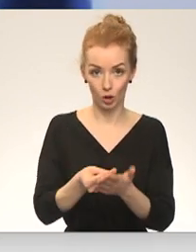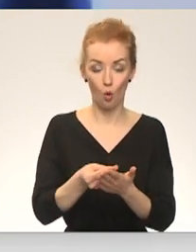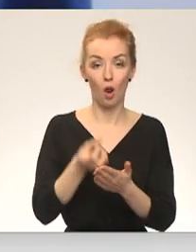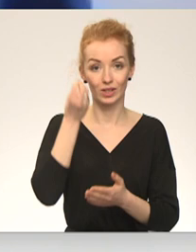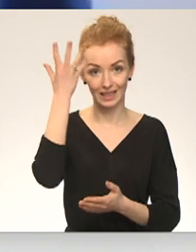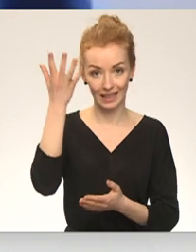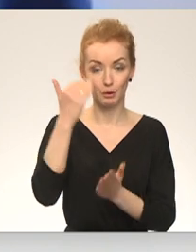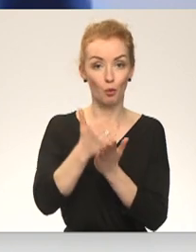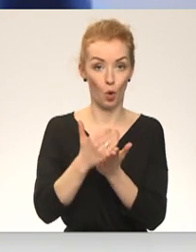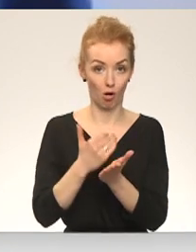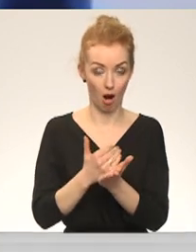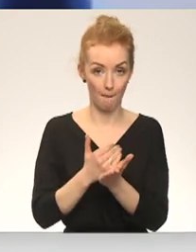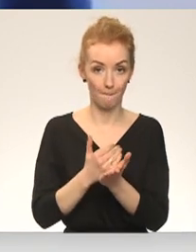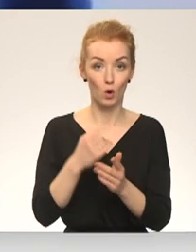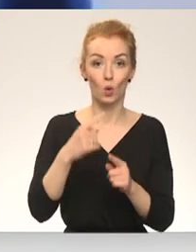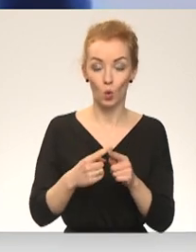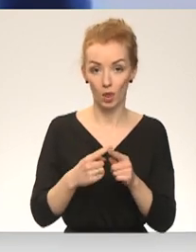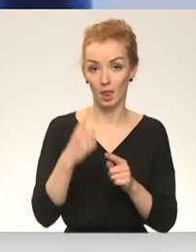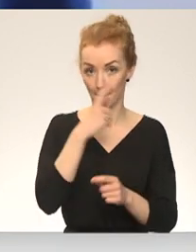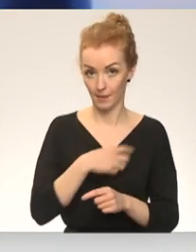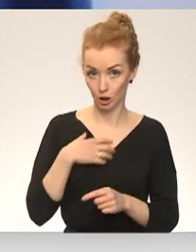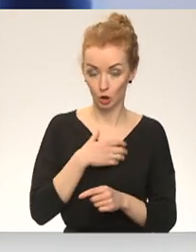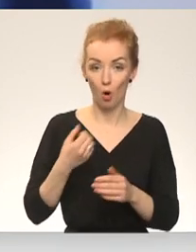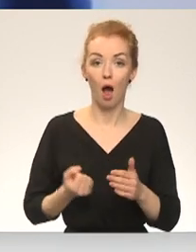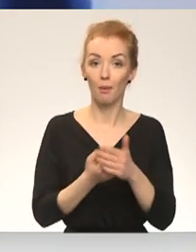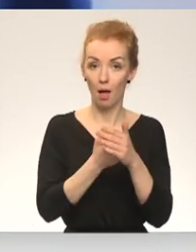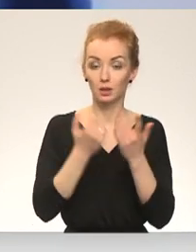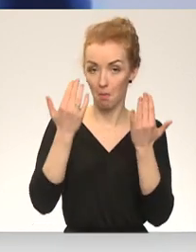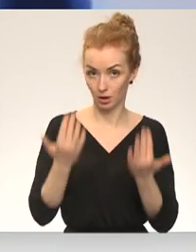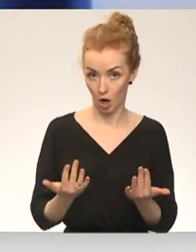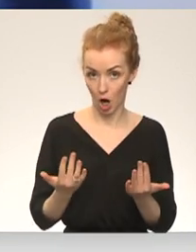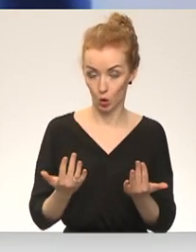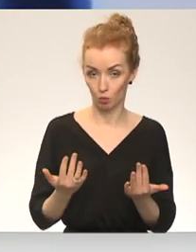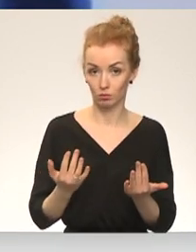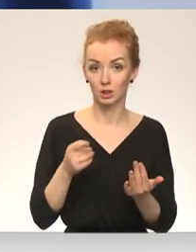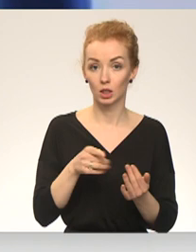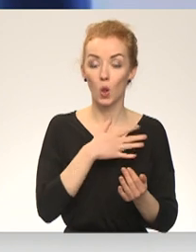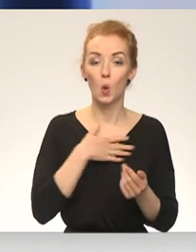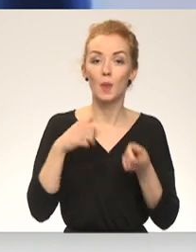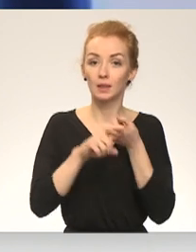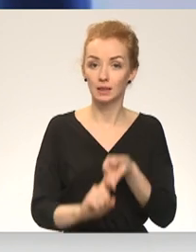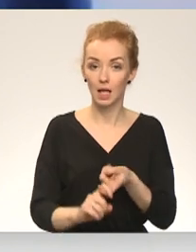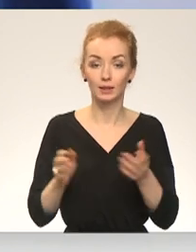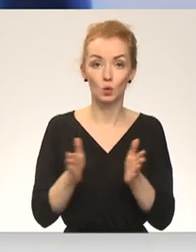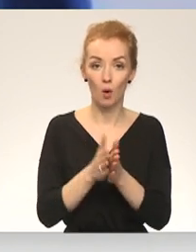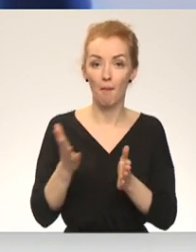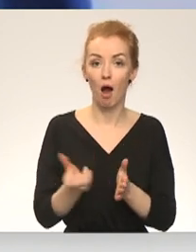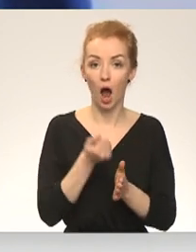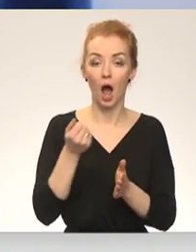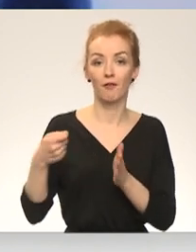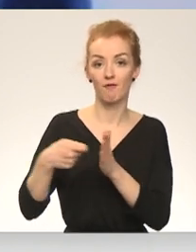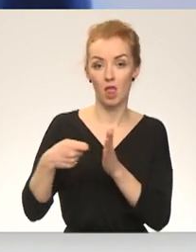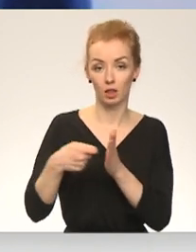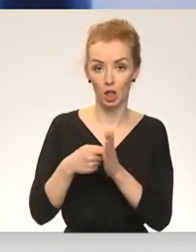izglītības programmu un nepieciešamos atbalsta pasākumus, kas ir ļoti saistīts kopā ar finansējumu